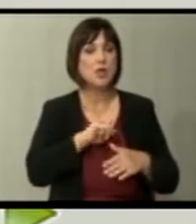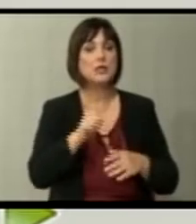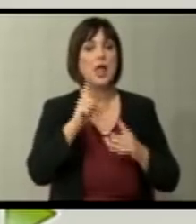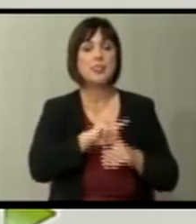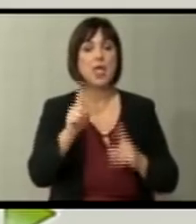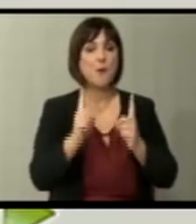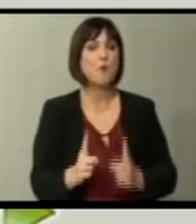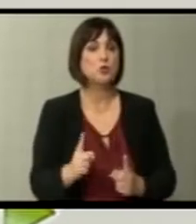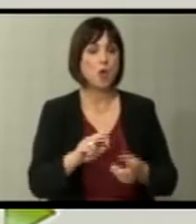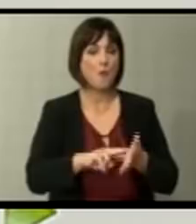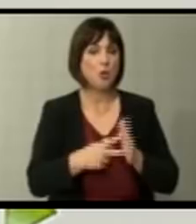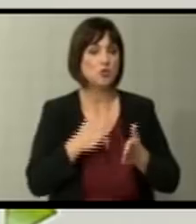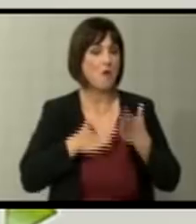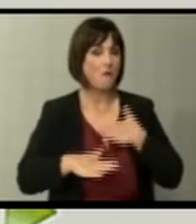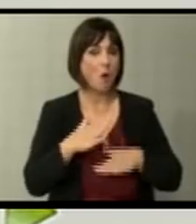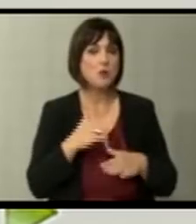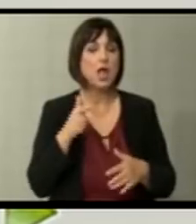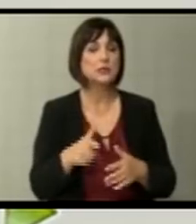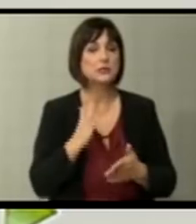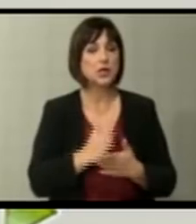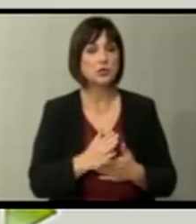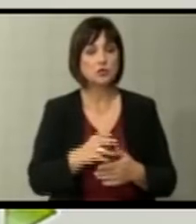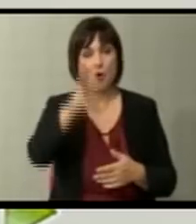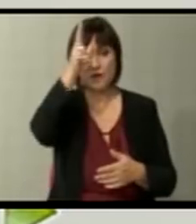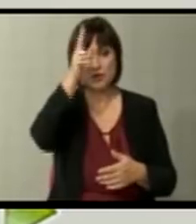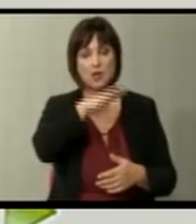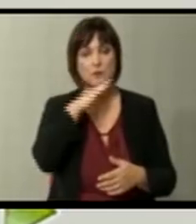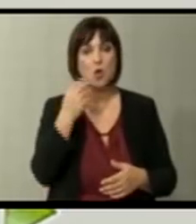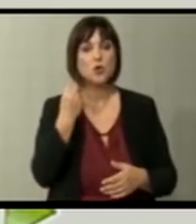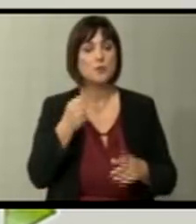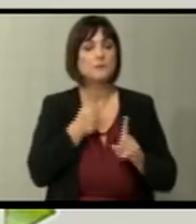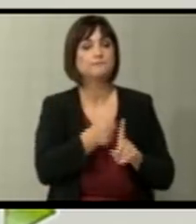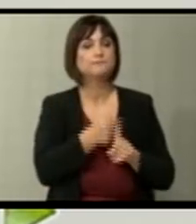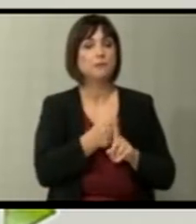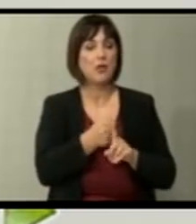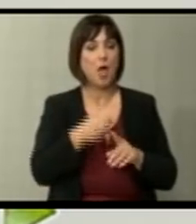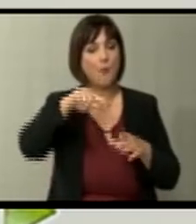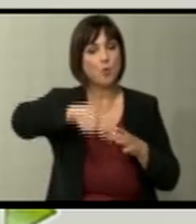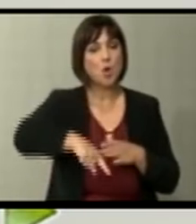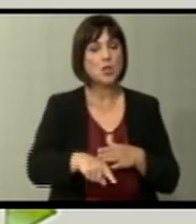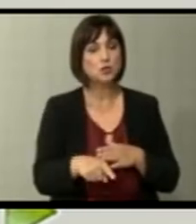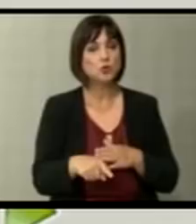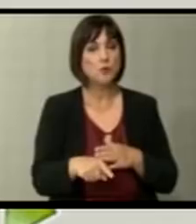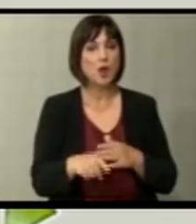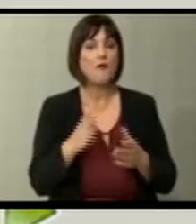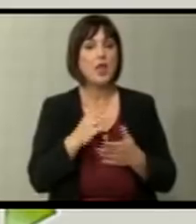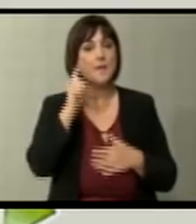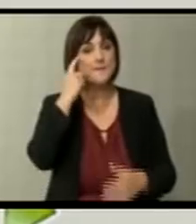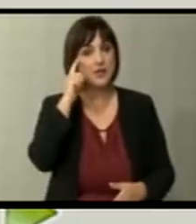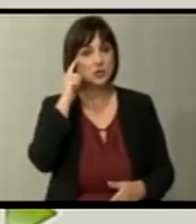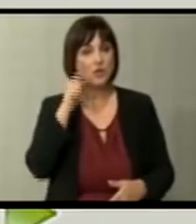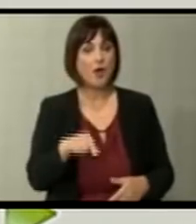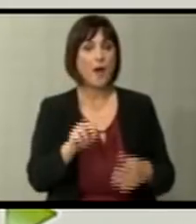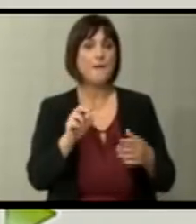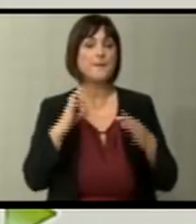постои политичка волја затоа што Франција много долу инсистира на продовобочувањето и предпоставам дека